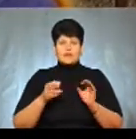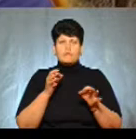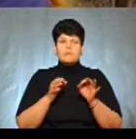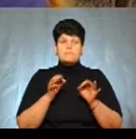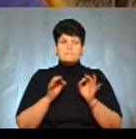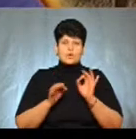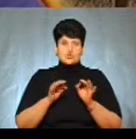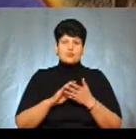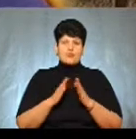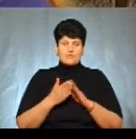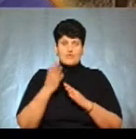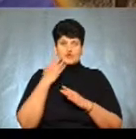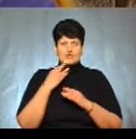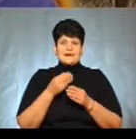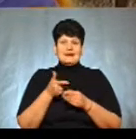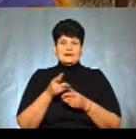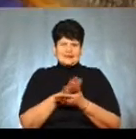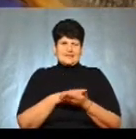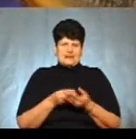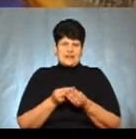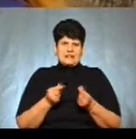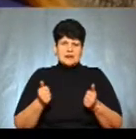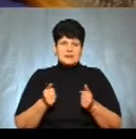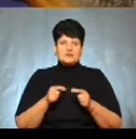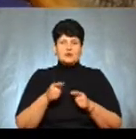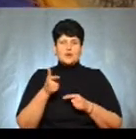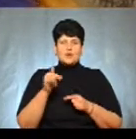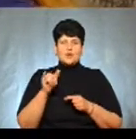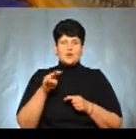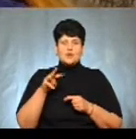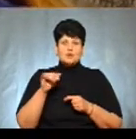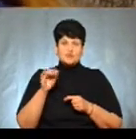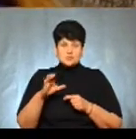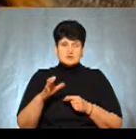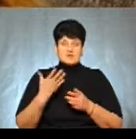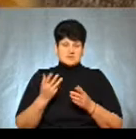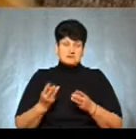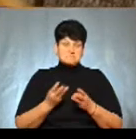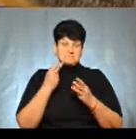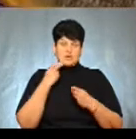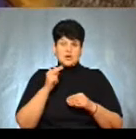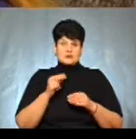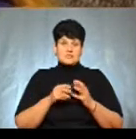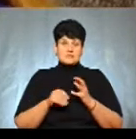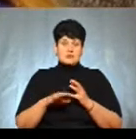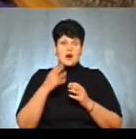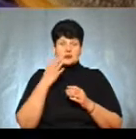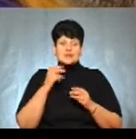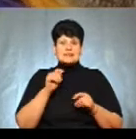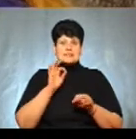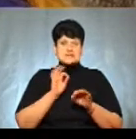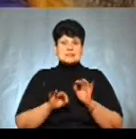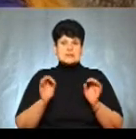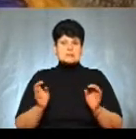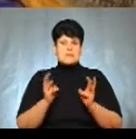умовах, коли перегниває листя та суха трава, утворюють гумус, який навпаки підживлює грунти. І в той час, коли ми спалюємо